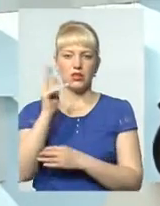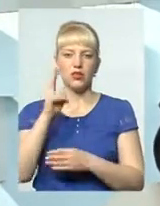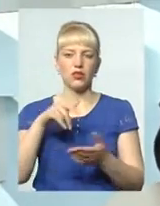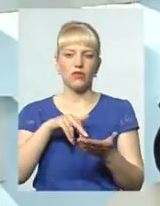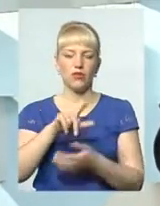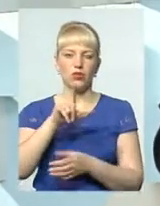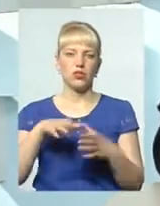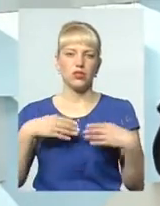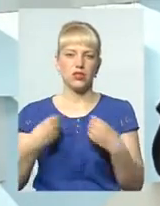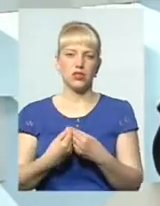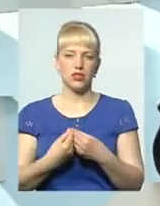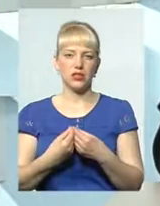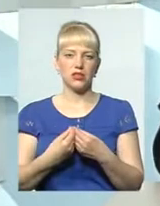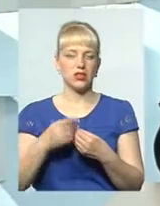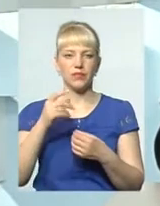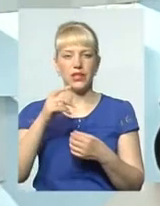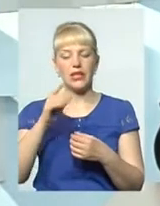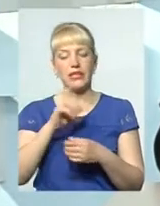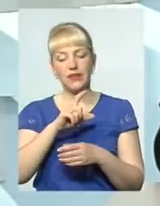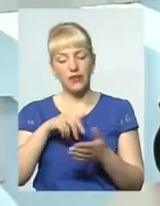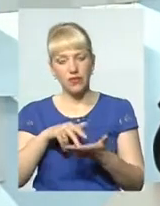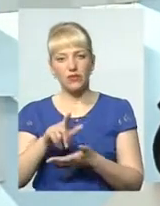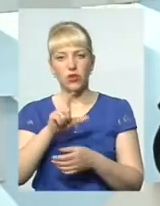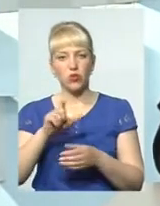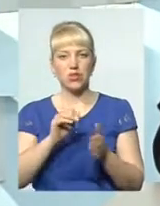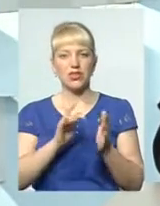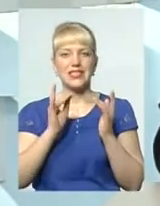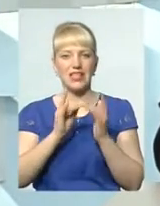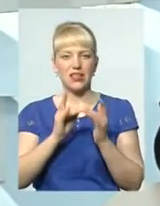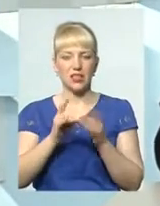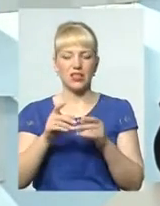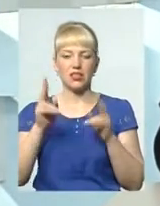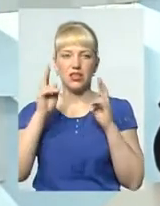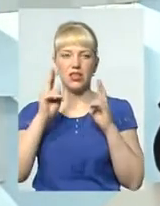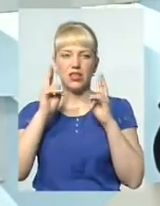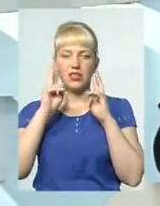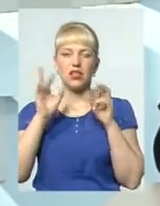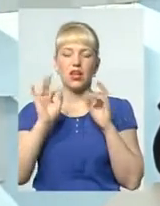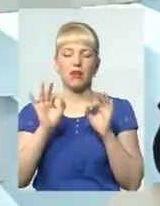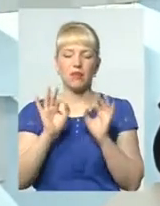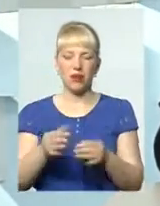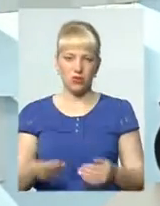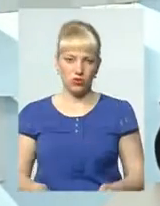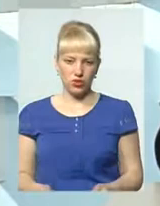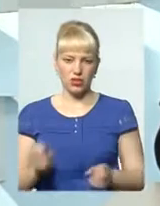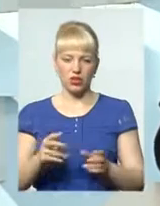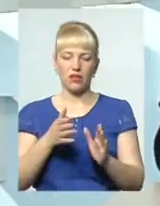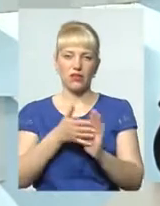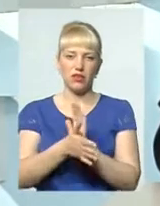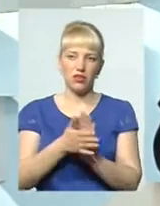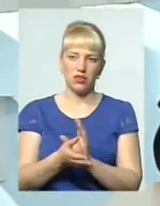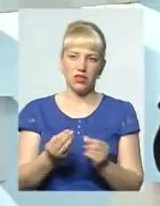інтернатного закладу, вона не має планування свого. Вона не знає, як тратити кошти. Вона не знає, як заробляти.